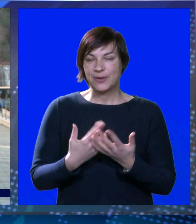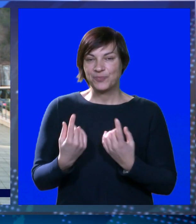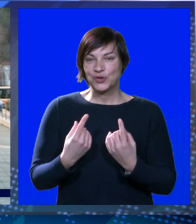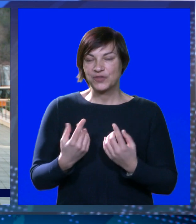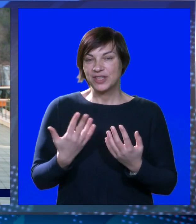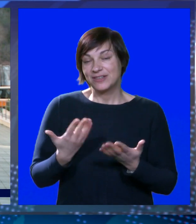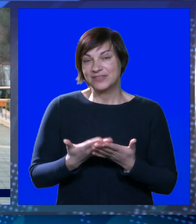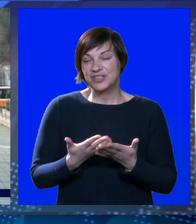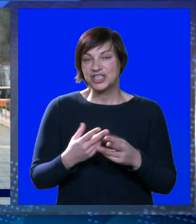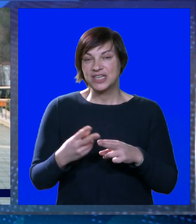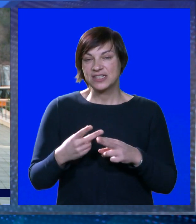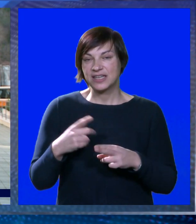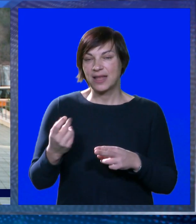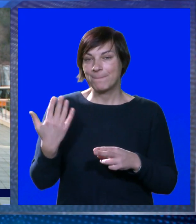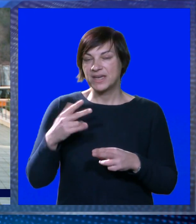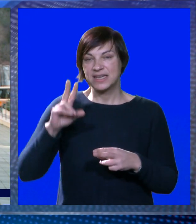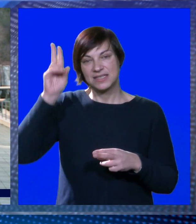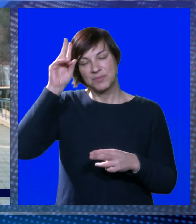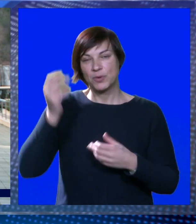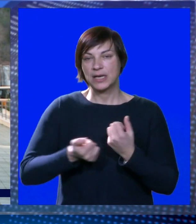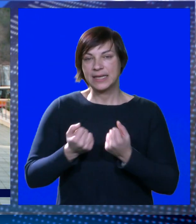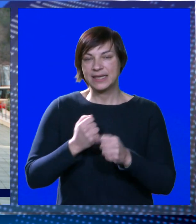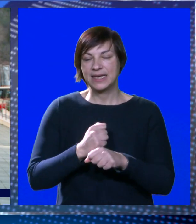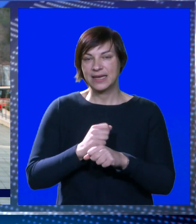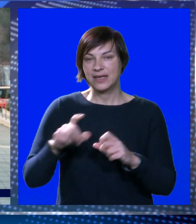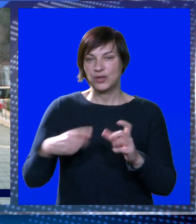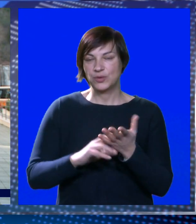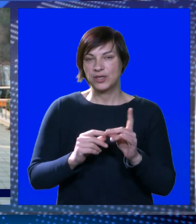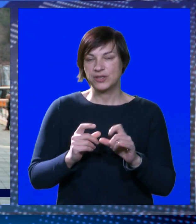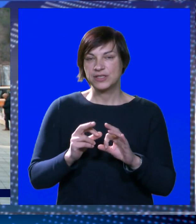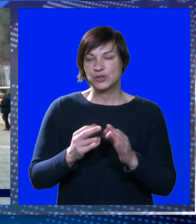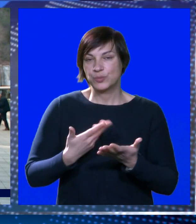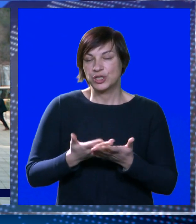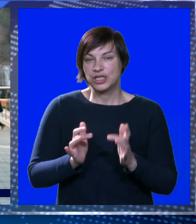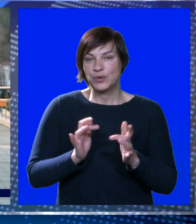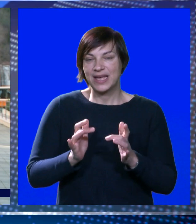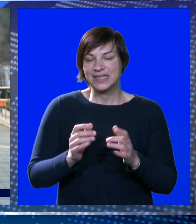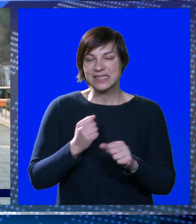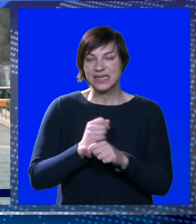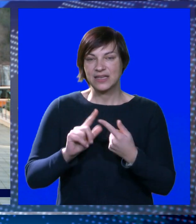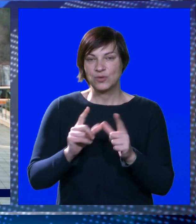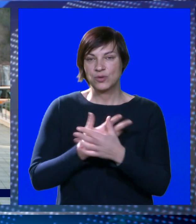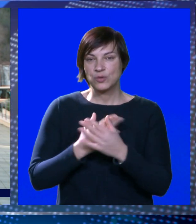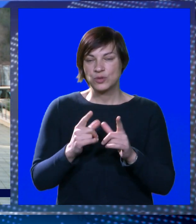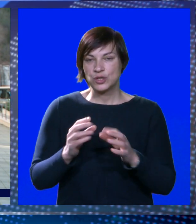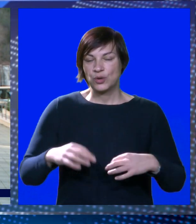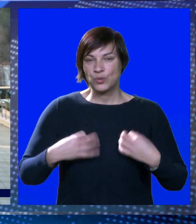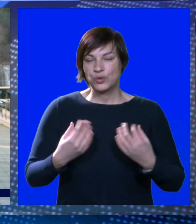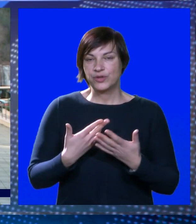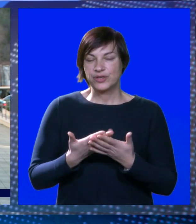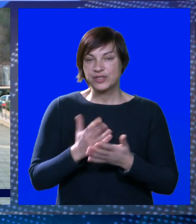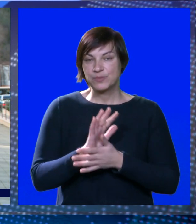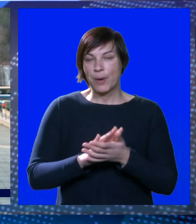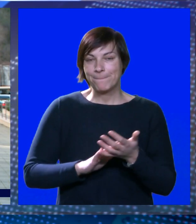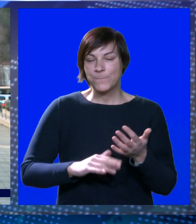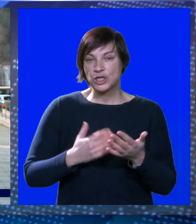uvjetovani više faktora, dan prije nismo mogli ni trening napraviti, juniori su krenuli u svoje natjecanje u Gružu, ujutro smo opet